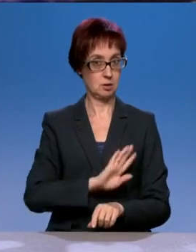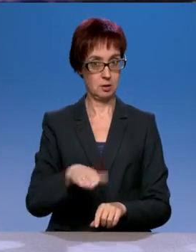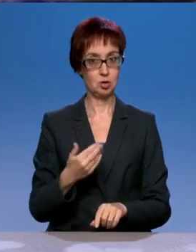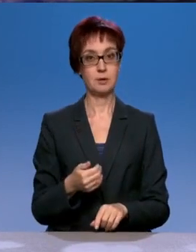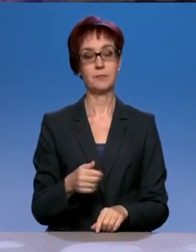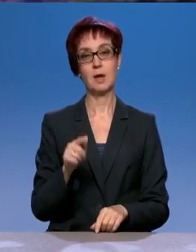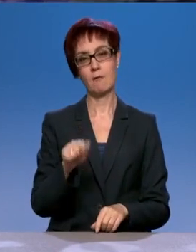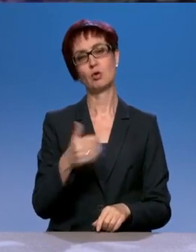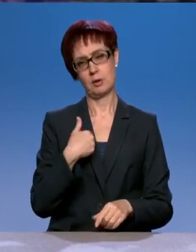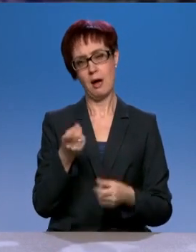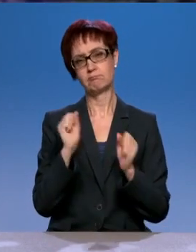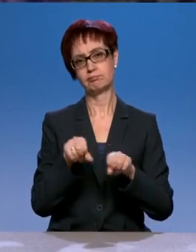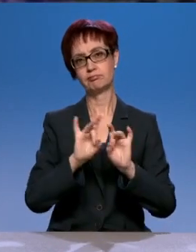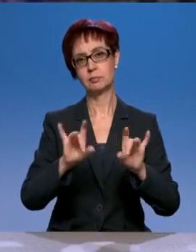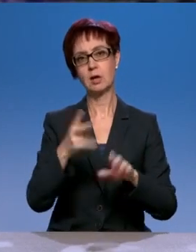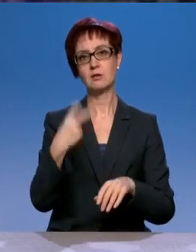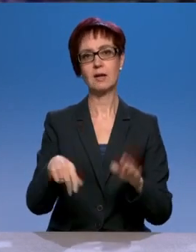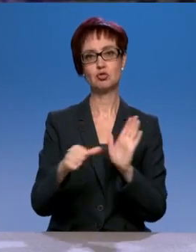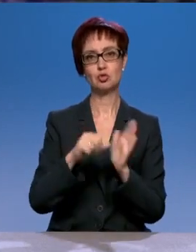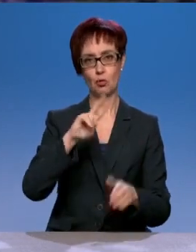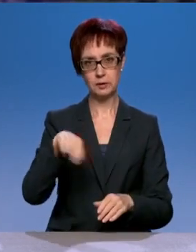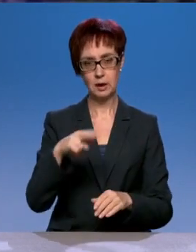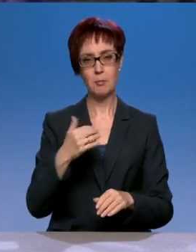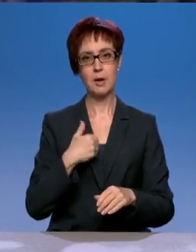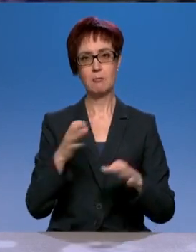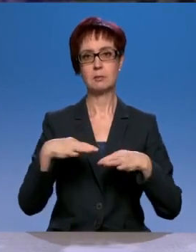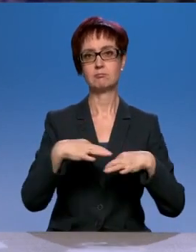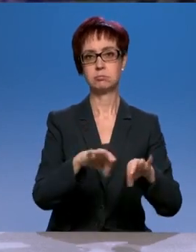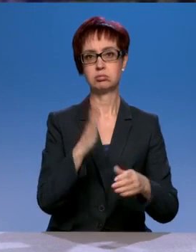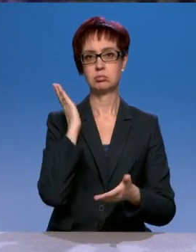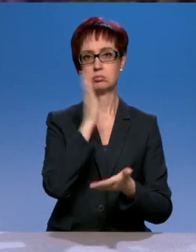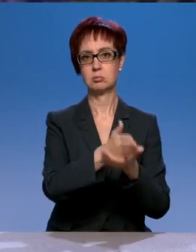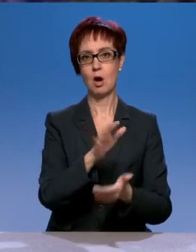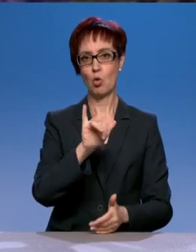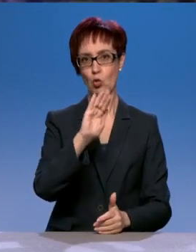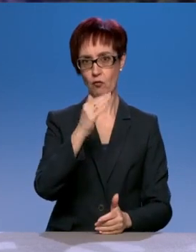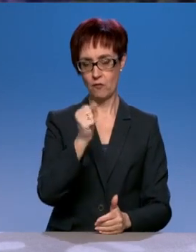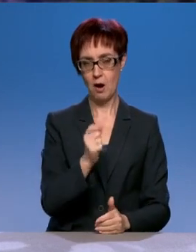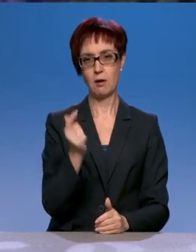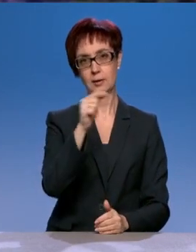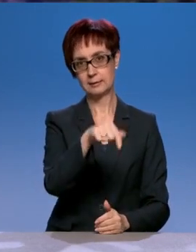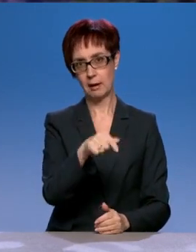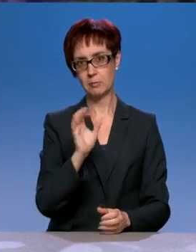декабря. Мы ехали в Уфу, и еще не было вот там нормальной дороги.